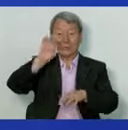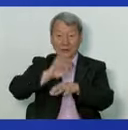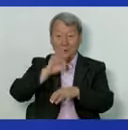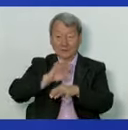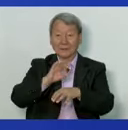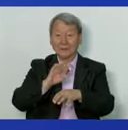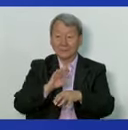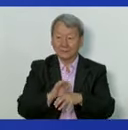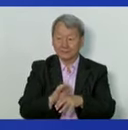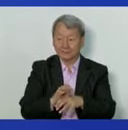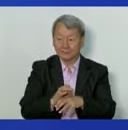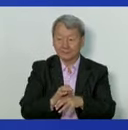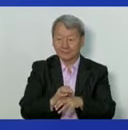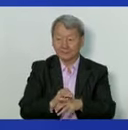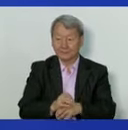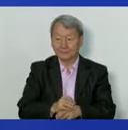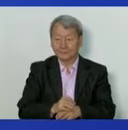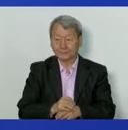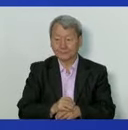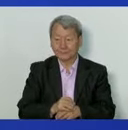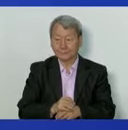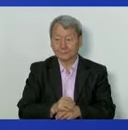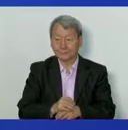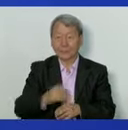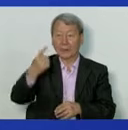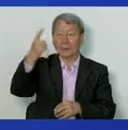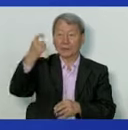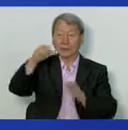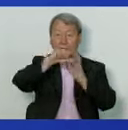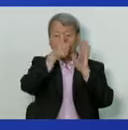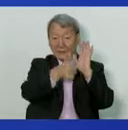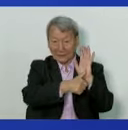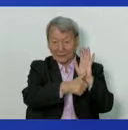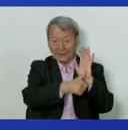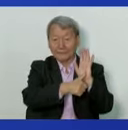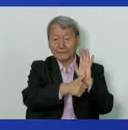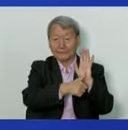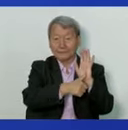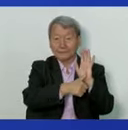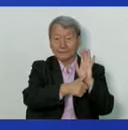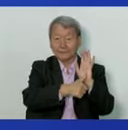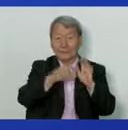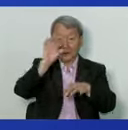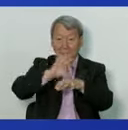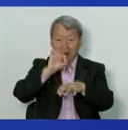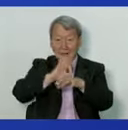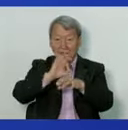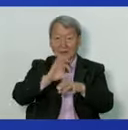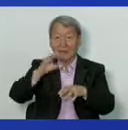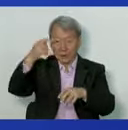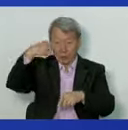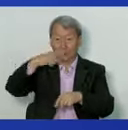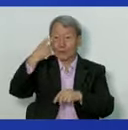116 больных имели